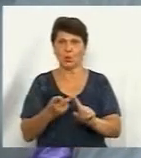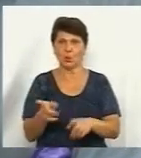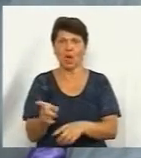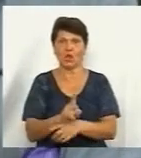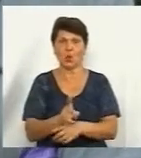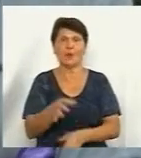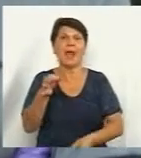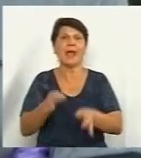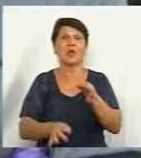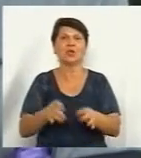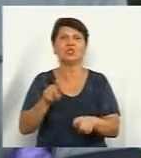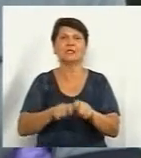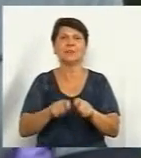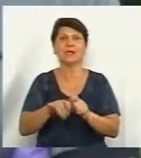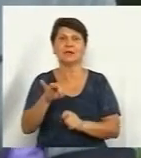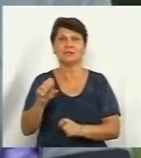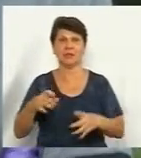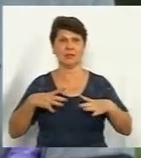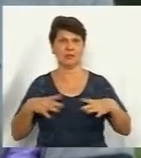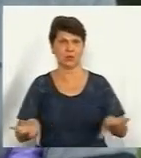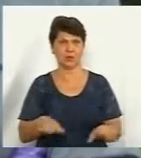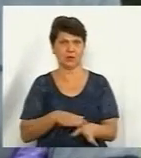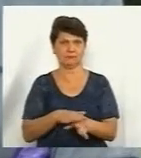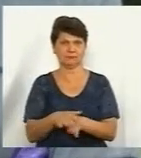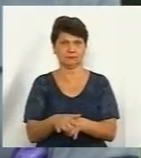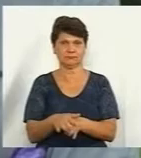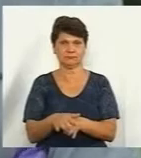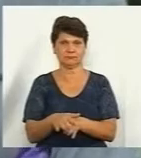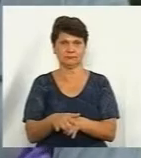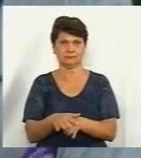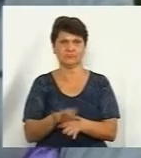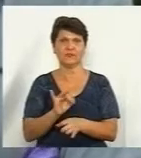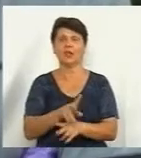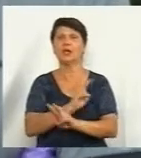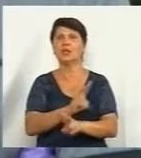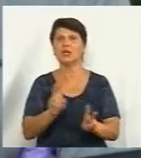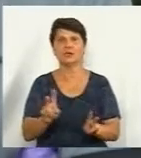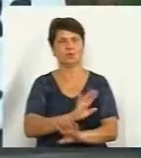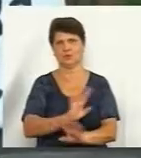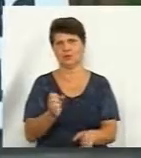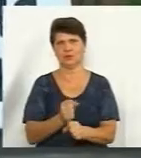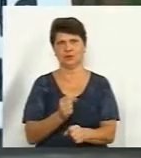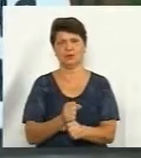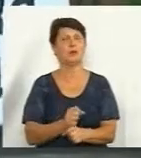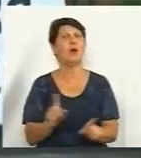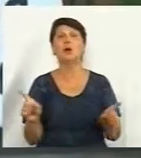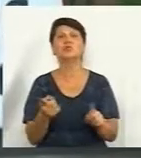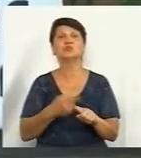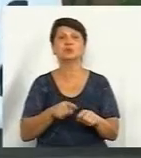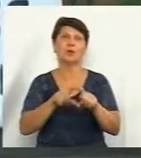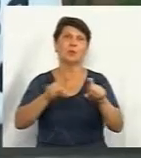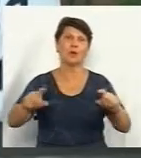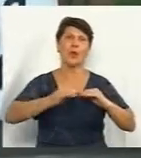екологічна експертиза – не були проведені. І ніхто їх не збирається проводити. Що це за об'єкт? Це